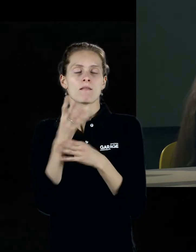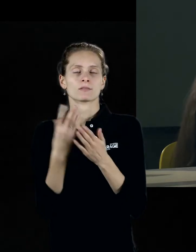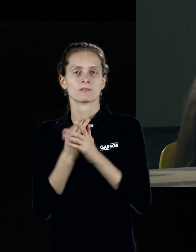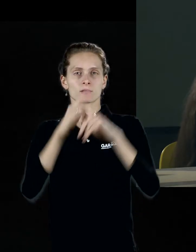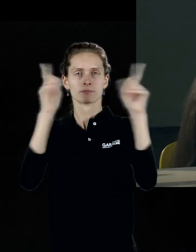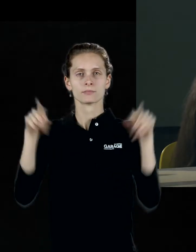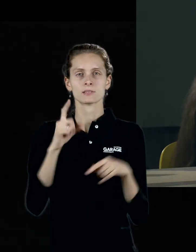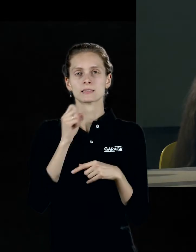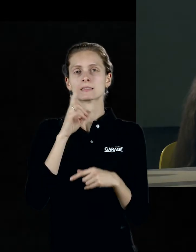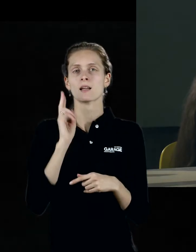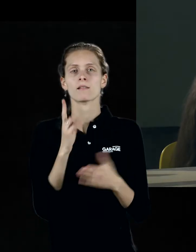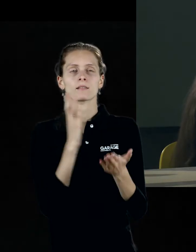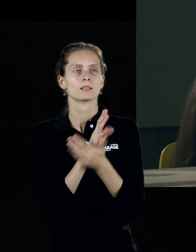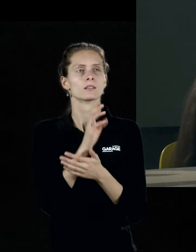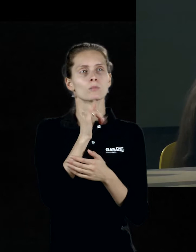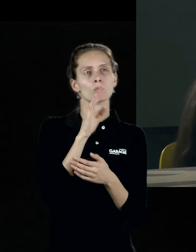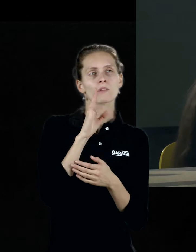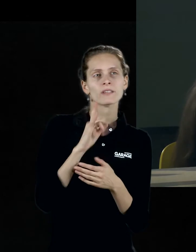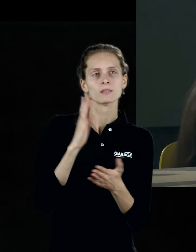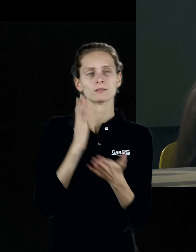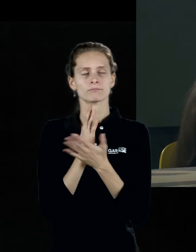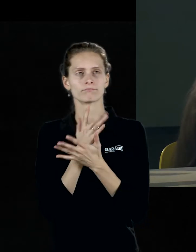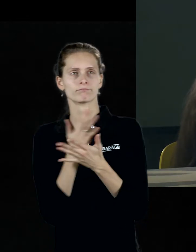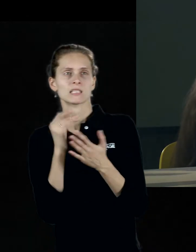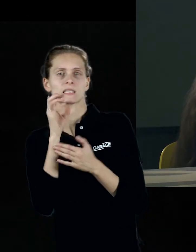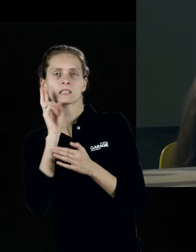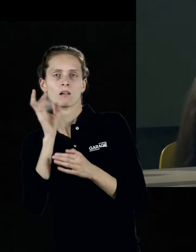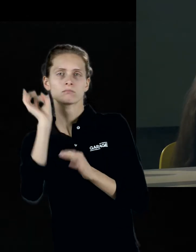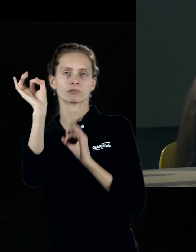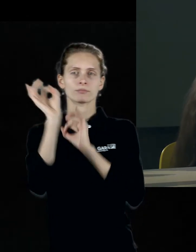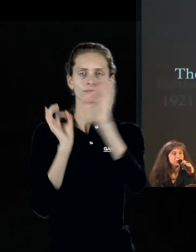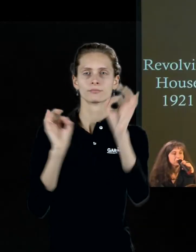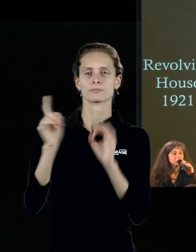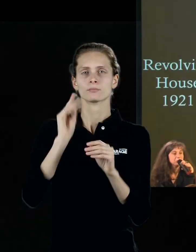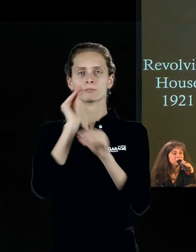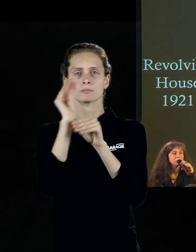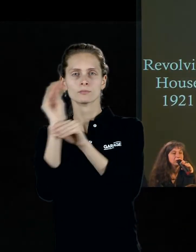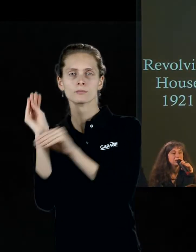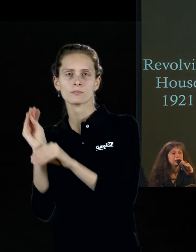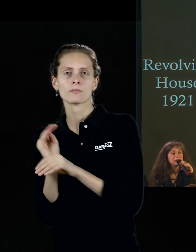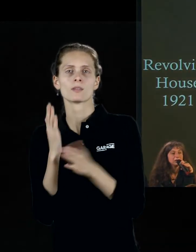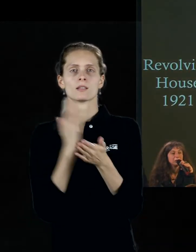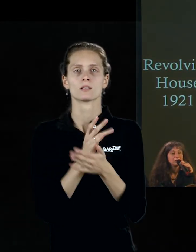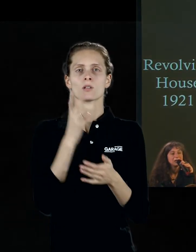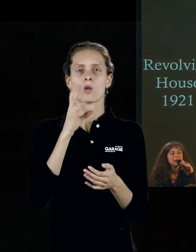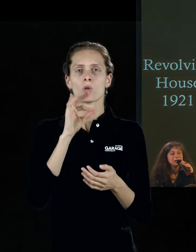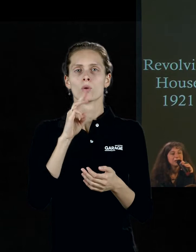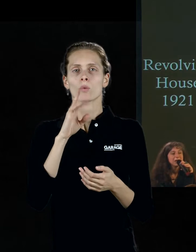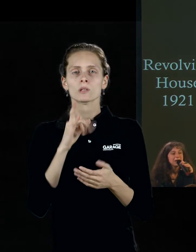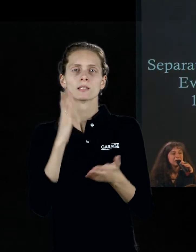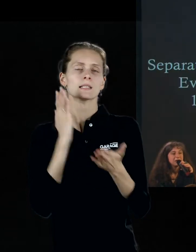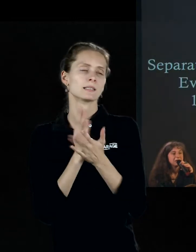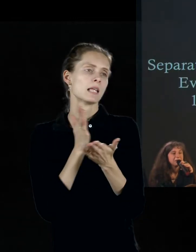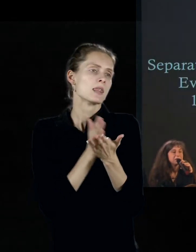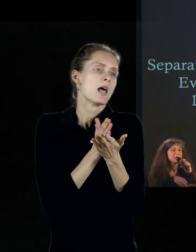некие знаки. Вот здесь есть буквы, есть значки, у него были ноты, есть направления,